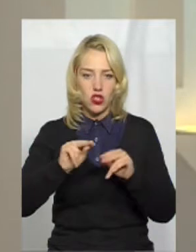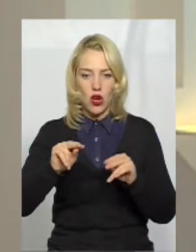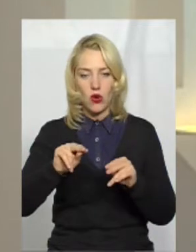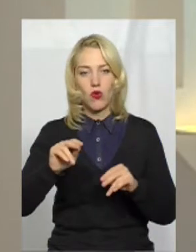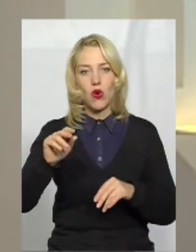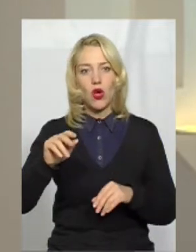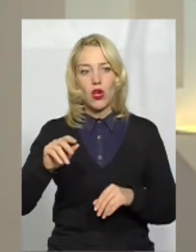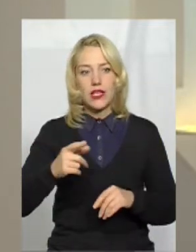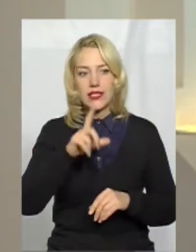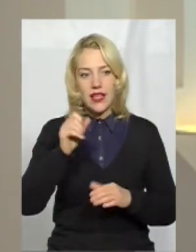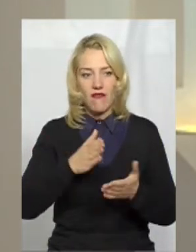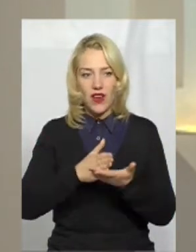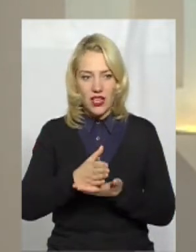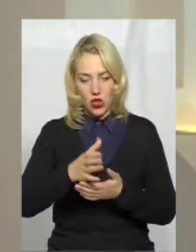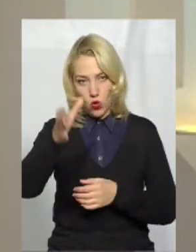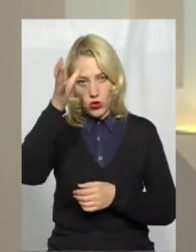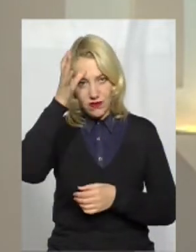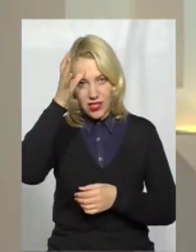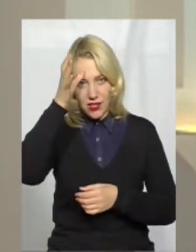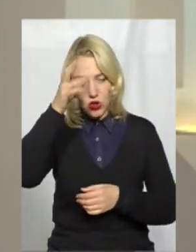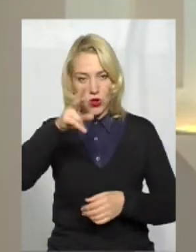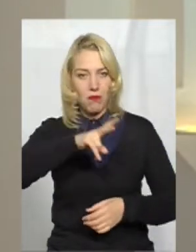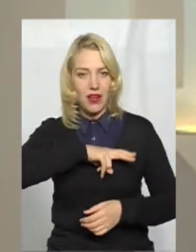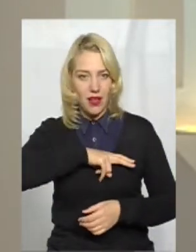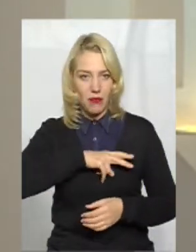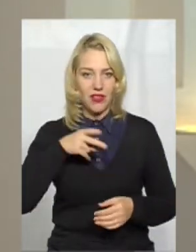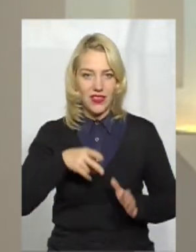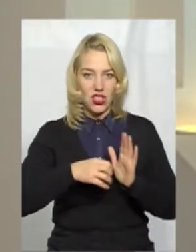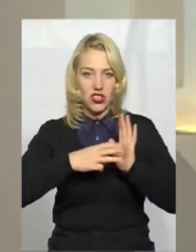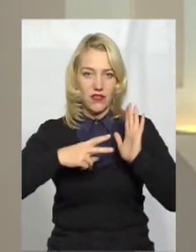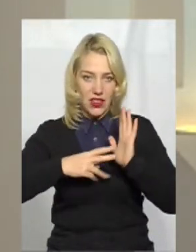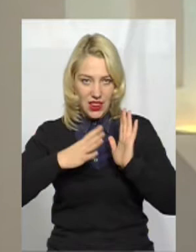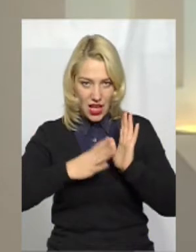освітянської премії Global Teacher Prize Ukraine 2019,